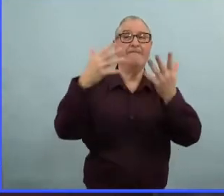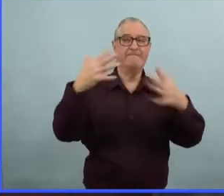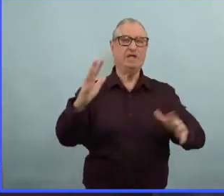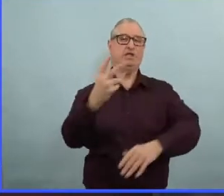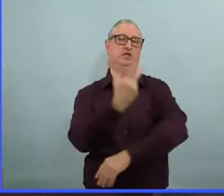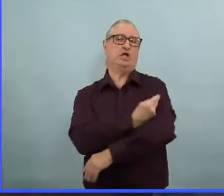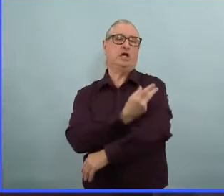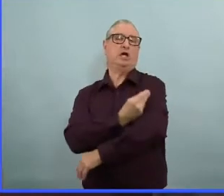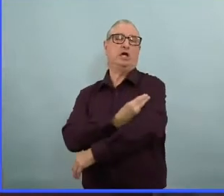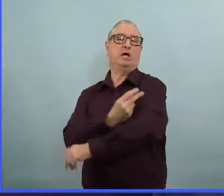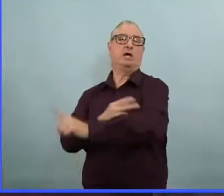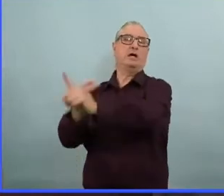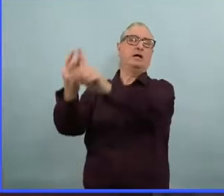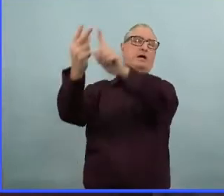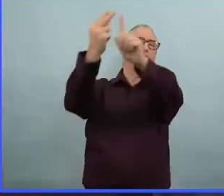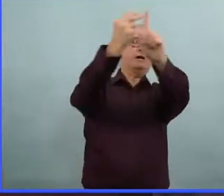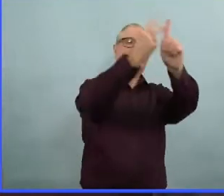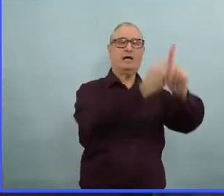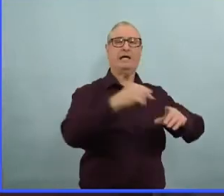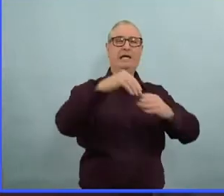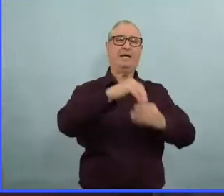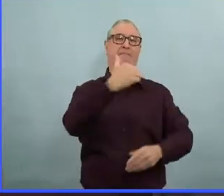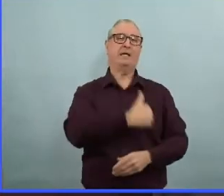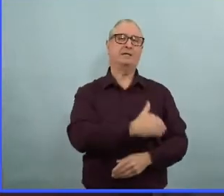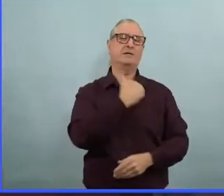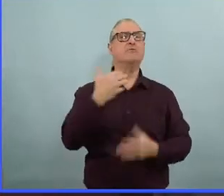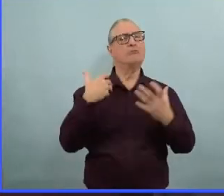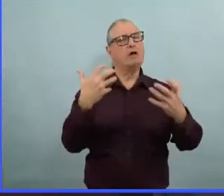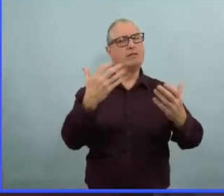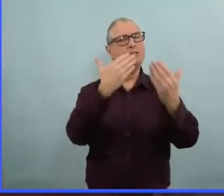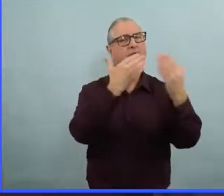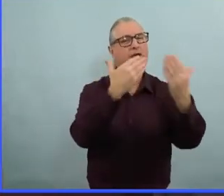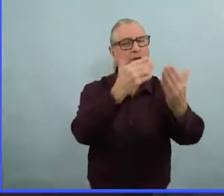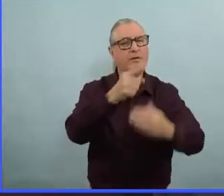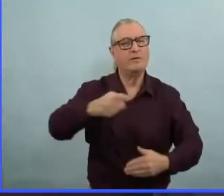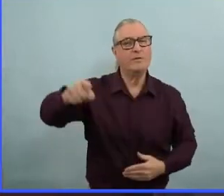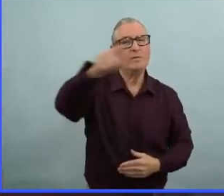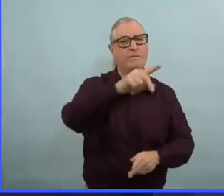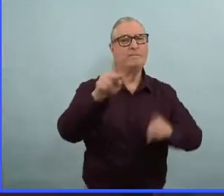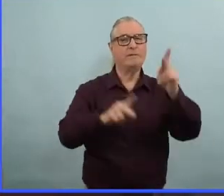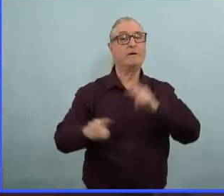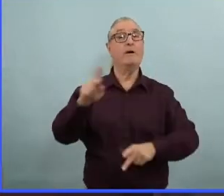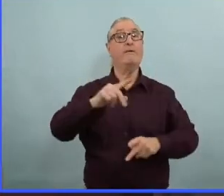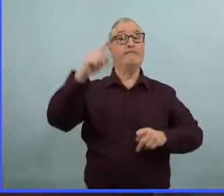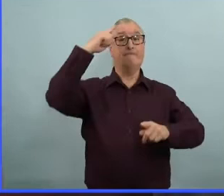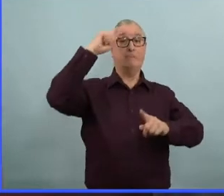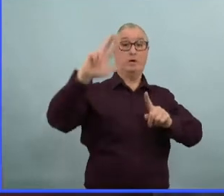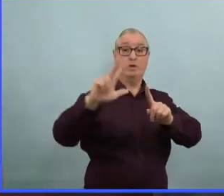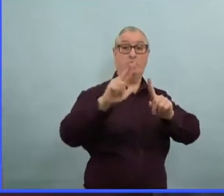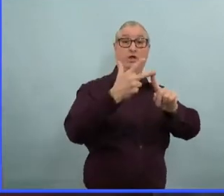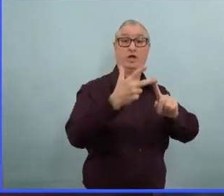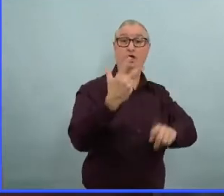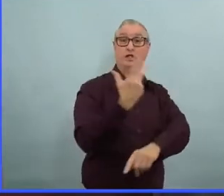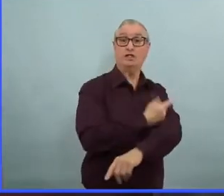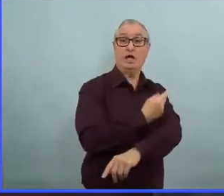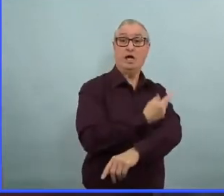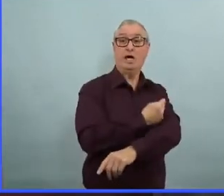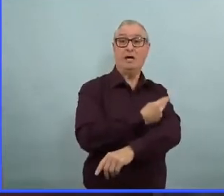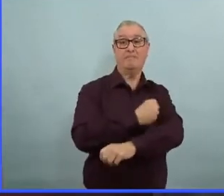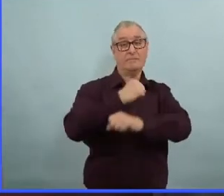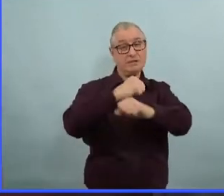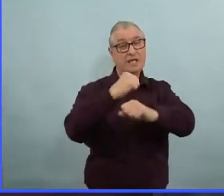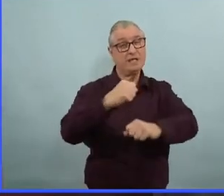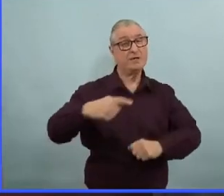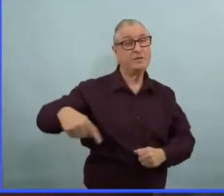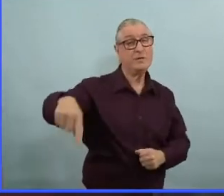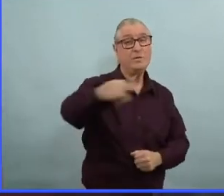Obtenir cette troisième dose diminue le risque de se retrouver dans une situation où il doit être admis aux soins intensifs et ça réduit ce